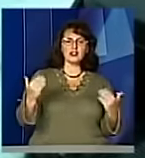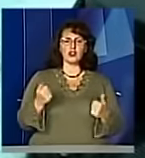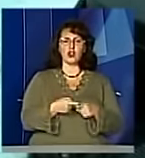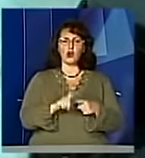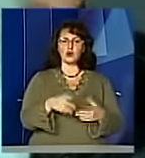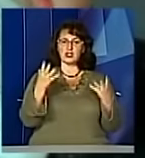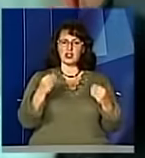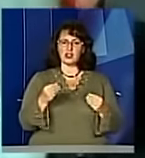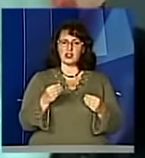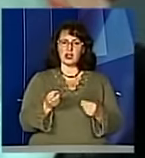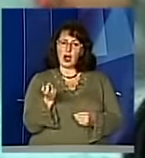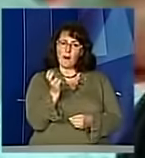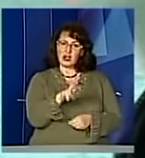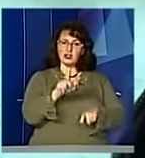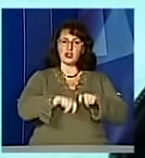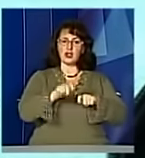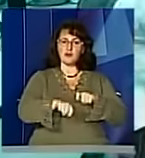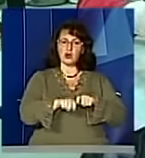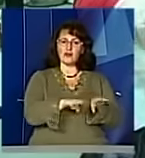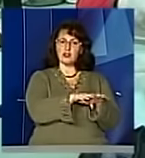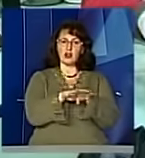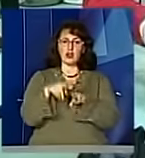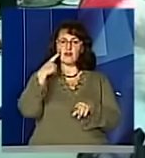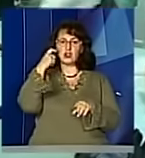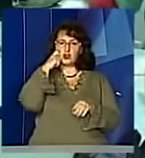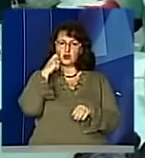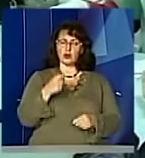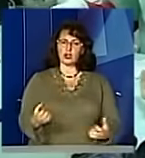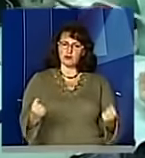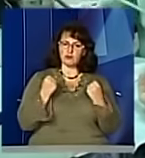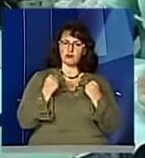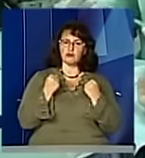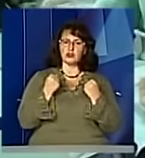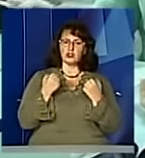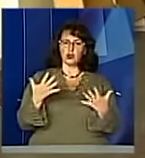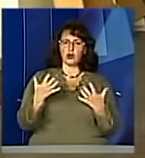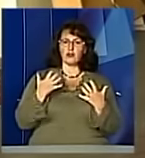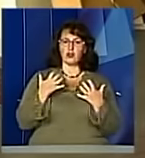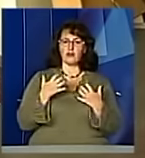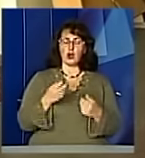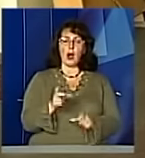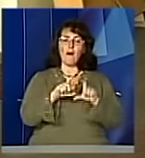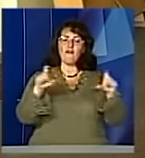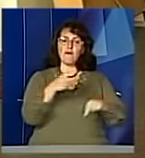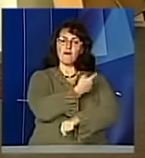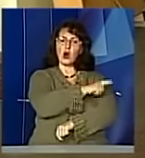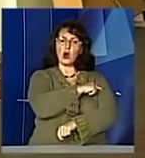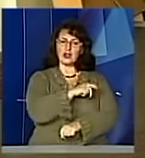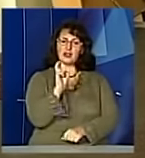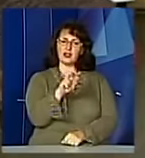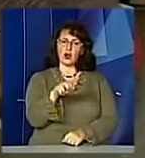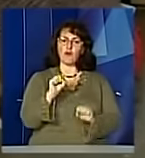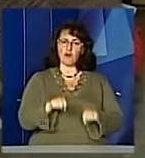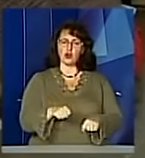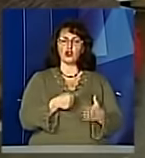визначити рівень цукру в крові та подбати про своє здоров'я. Процедуру можна пройти в поліклініках за місцем проживання до 14